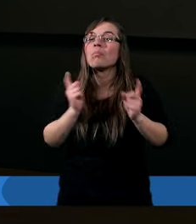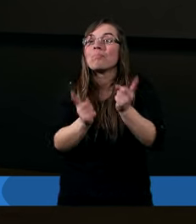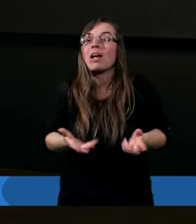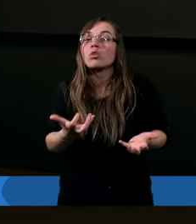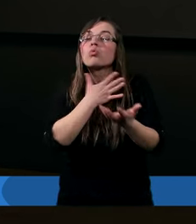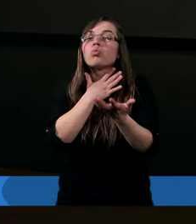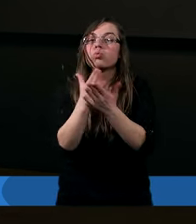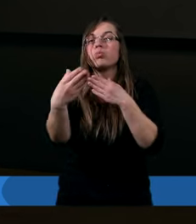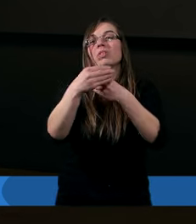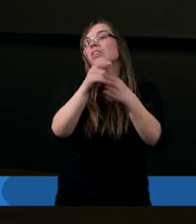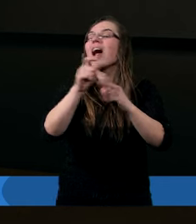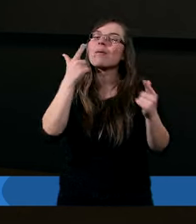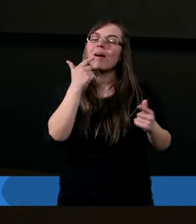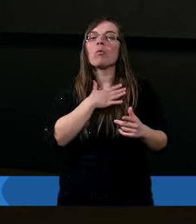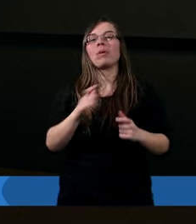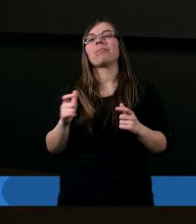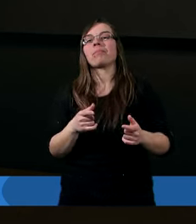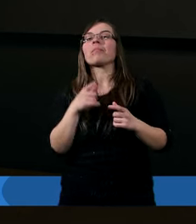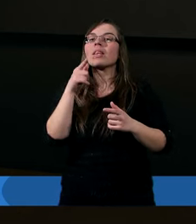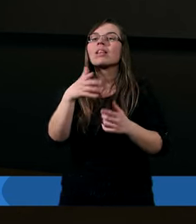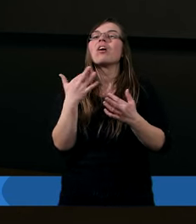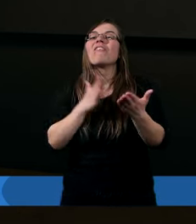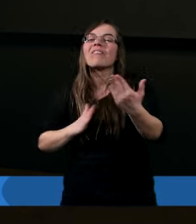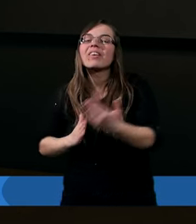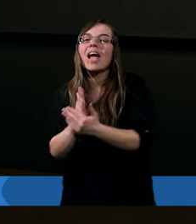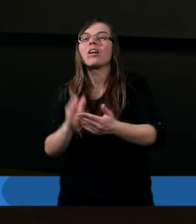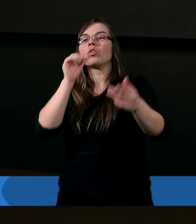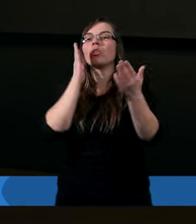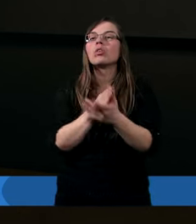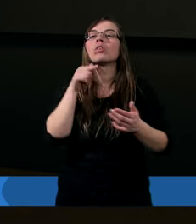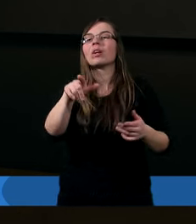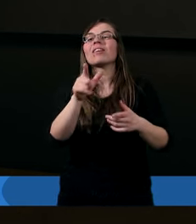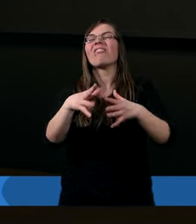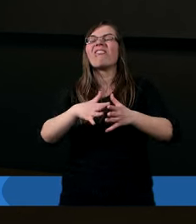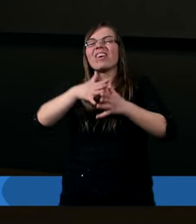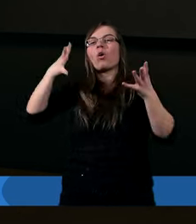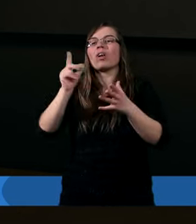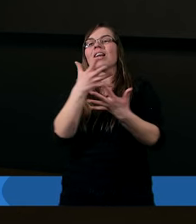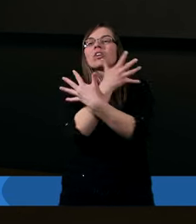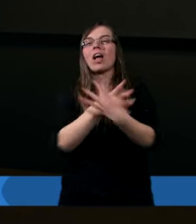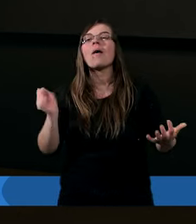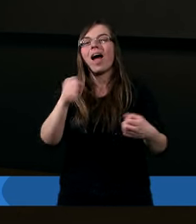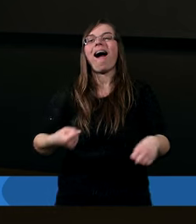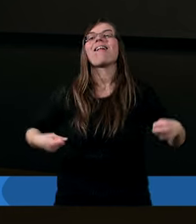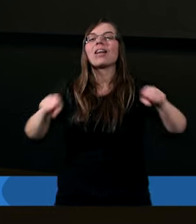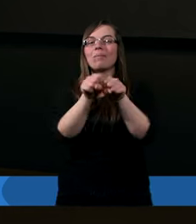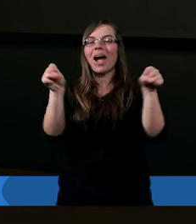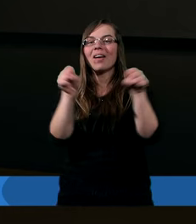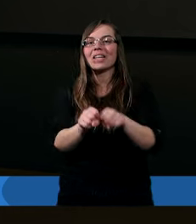Jest powiedziane, że wierność wyrośnie z ziemi, a